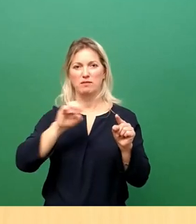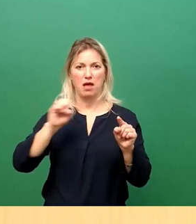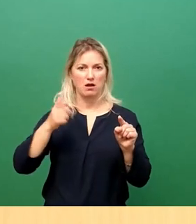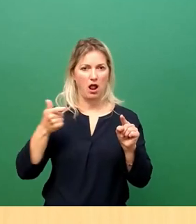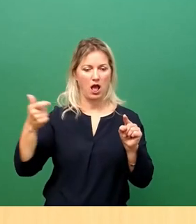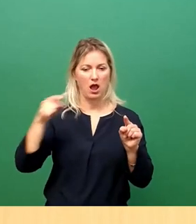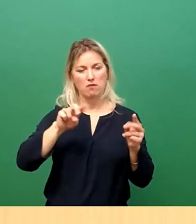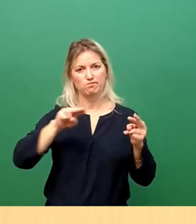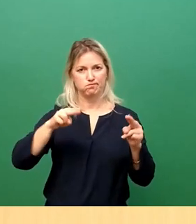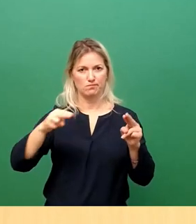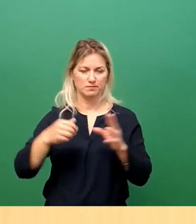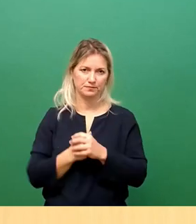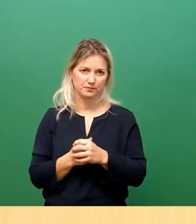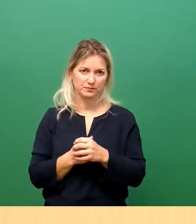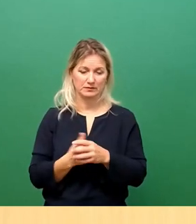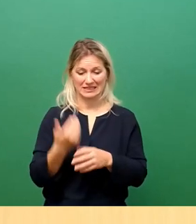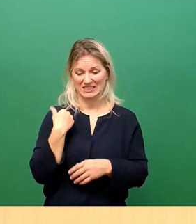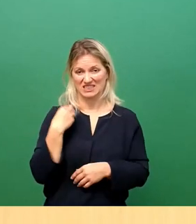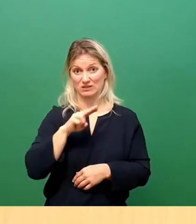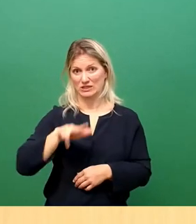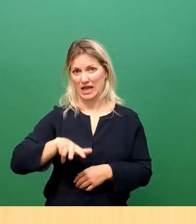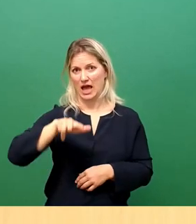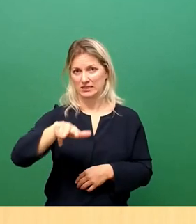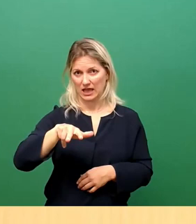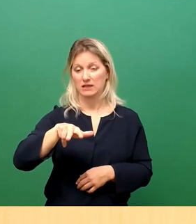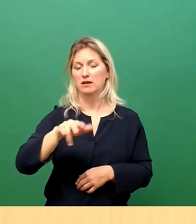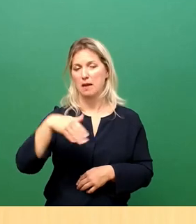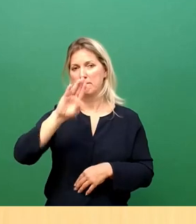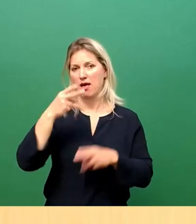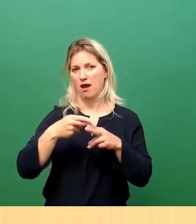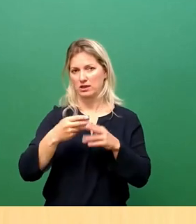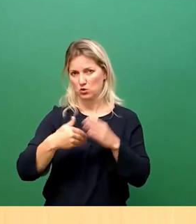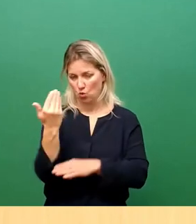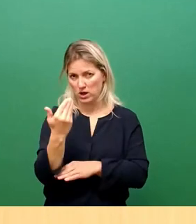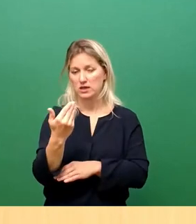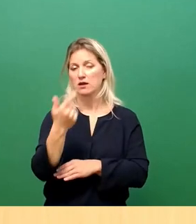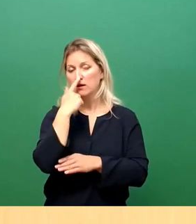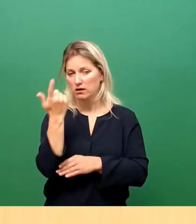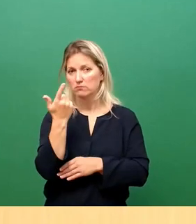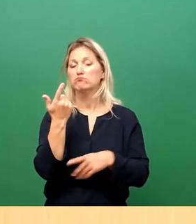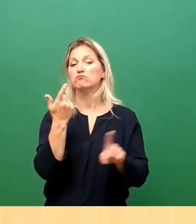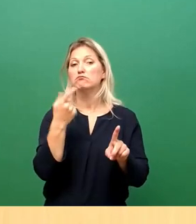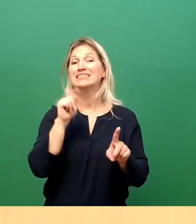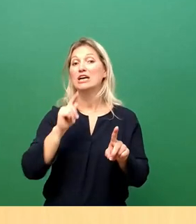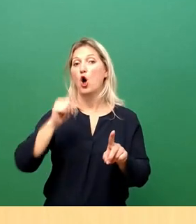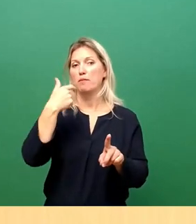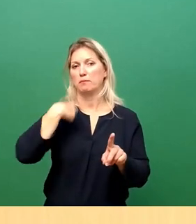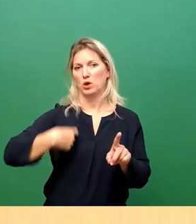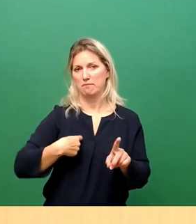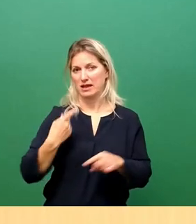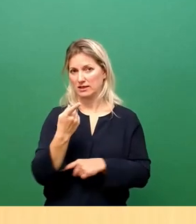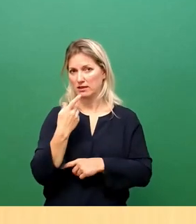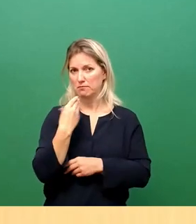2013 gibt es eine neue Mehrheit, Grüne, SPD, Linke, Bürgerfraktionen. Die Oberbürgermeisterin wird beauftragt, die bisherigen